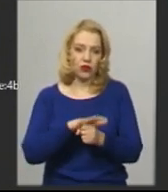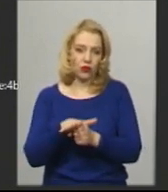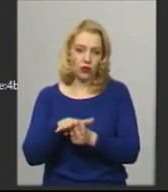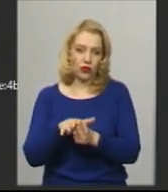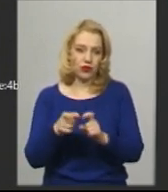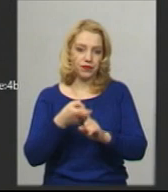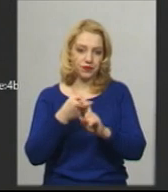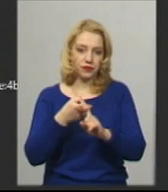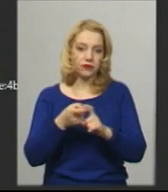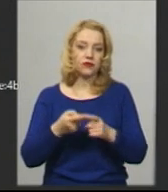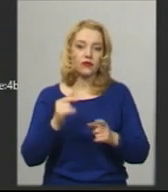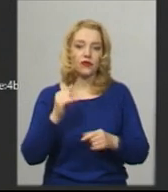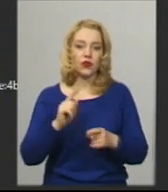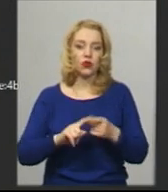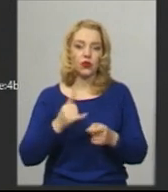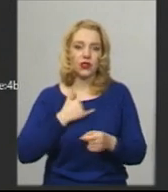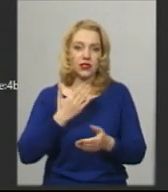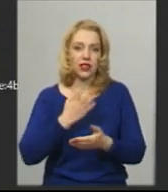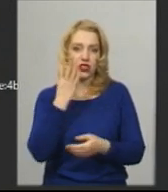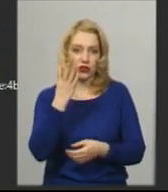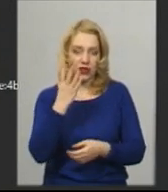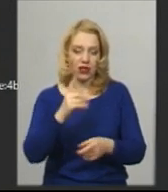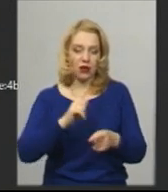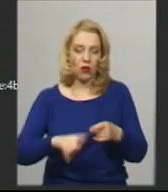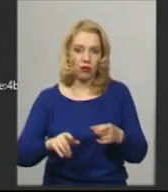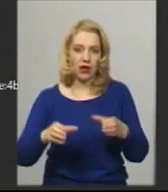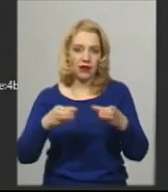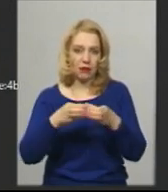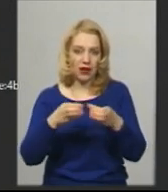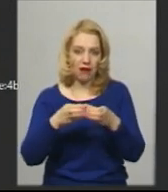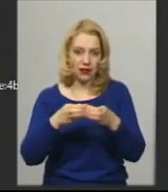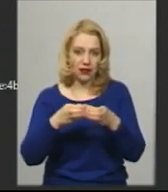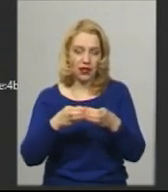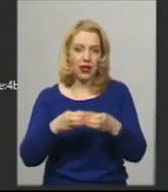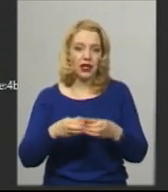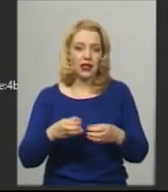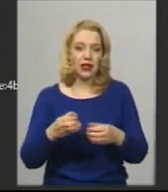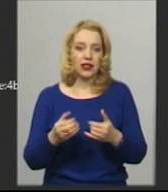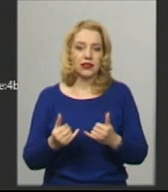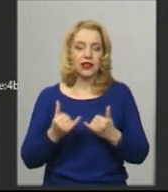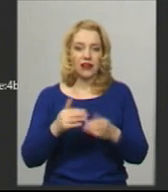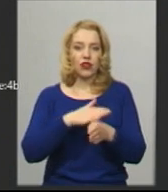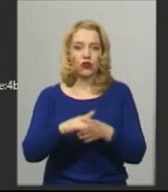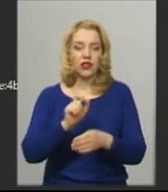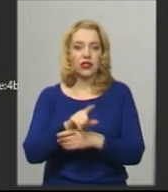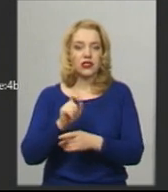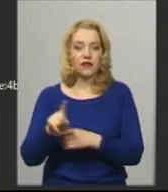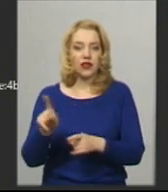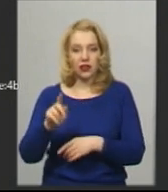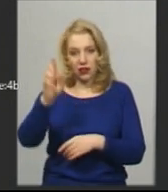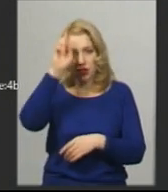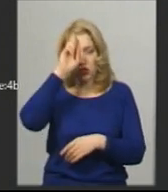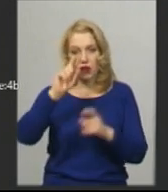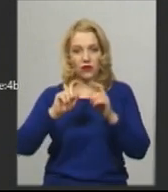В нас створено чотири мобільні бригади на виконання завдань, які нам, власне, державні